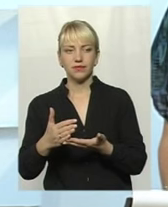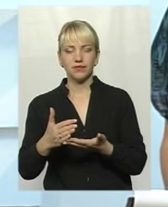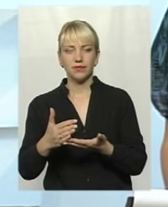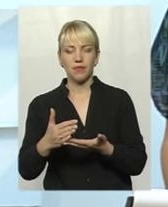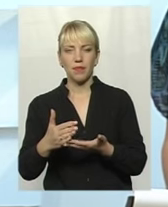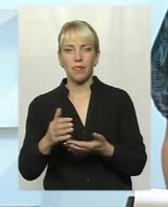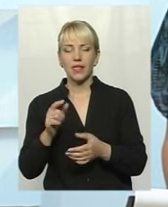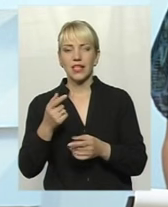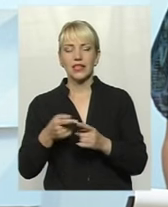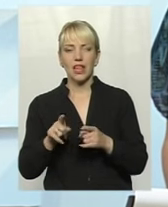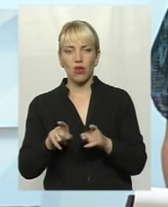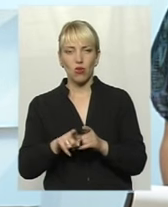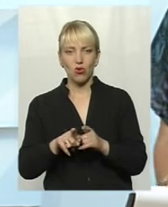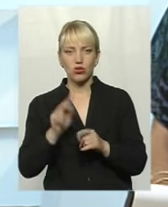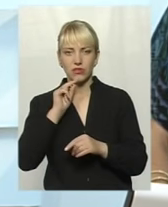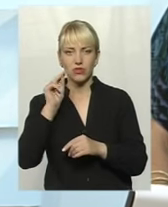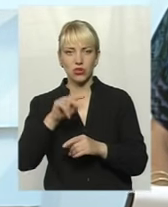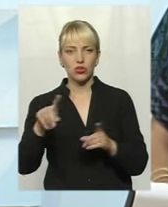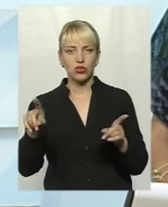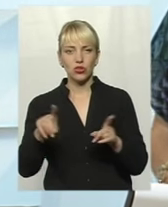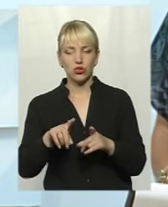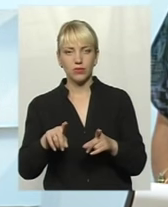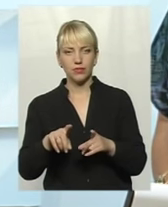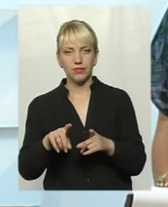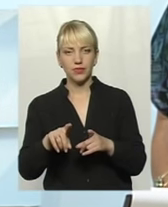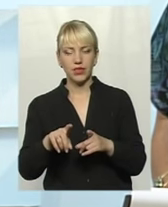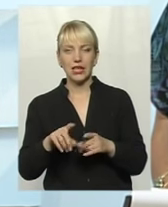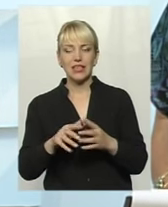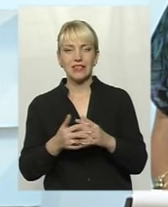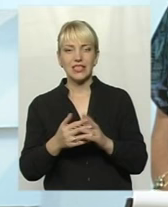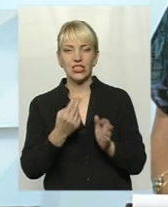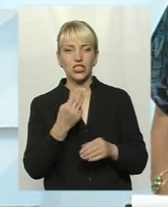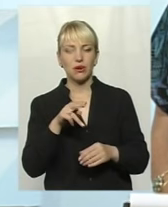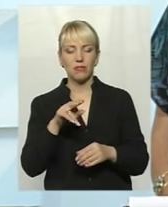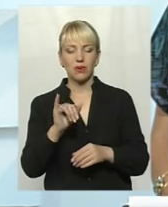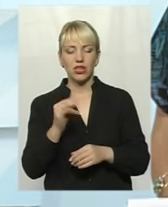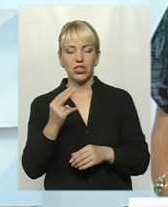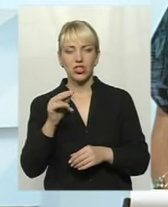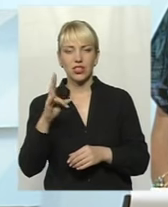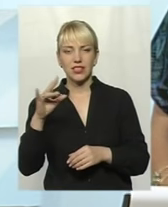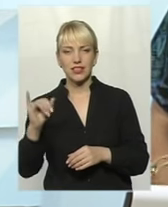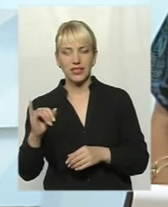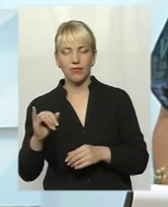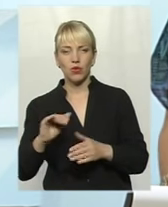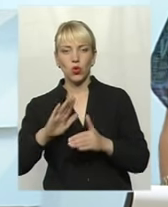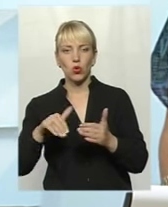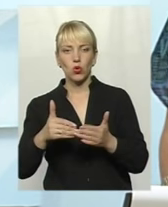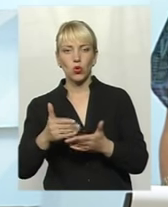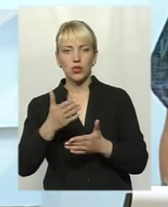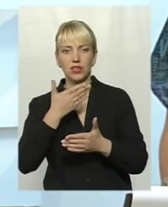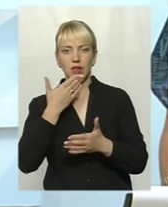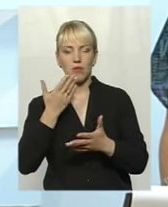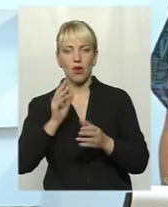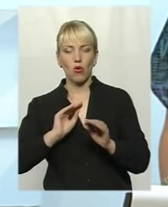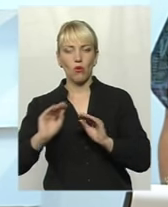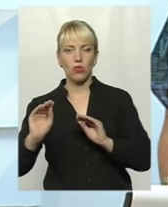Закидається йому теж, що в селі Шпиченці досі необлаштований дитячий